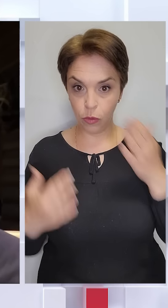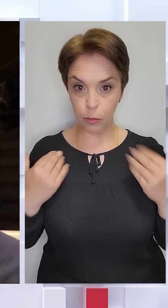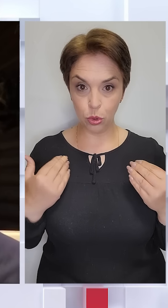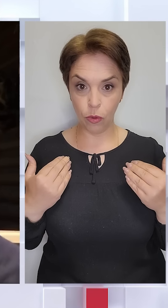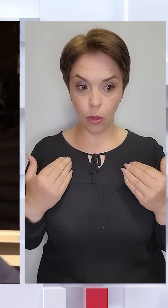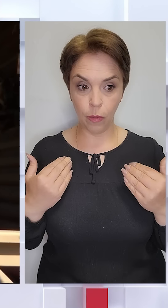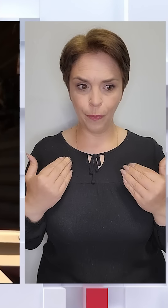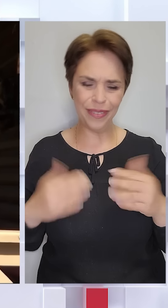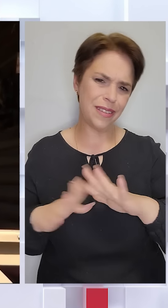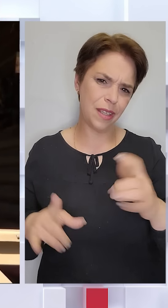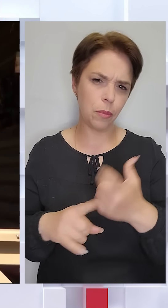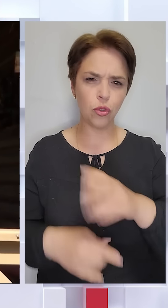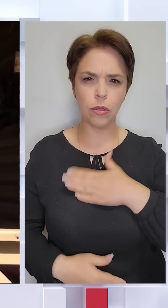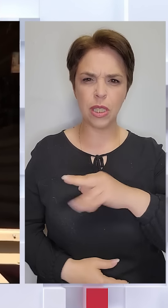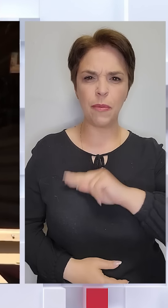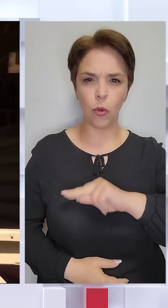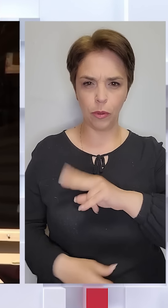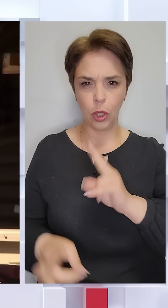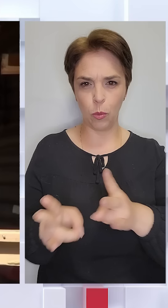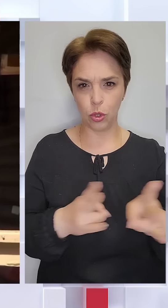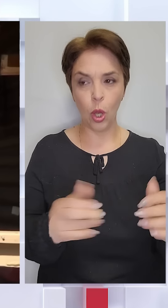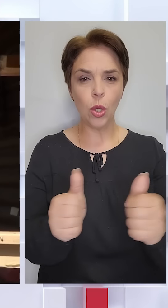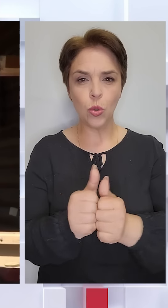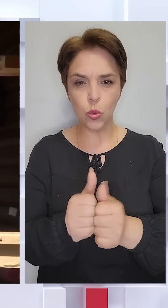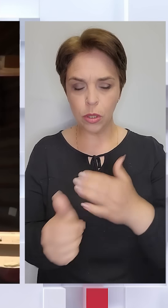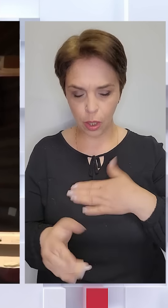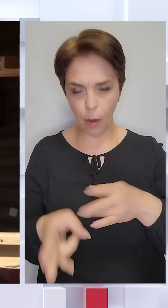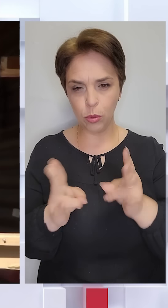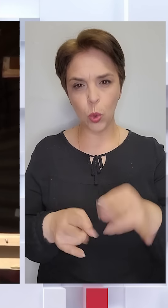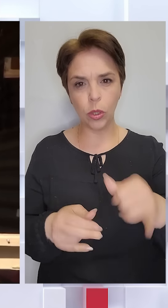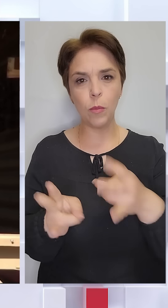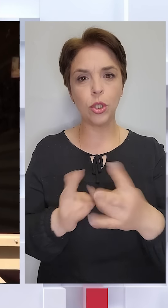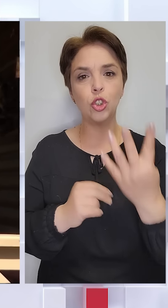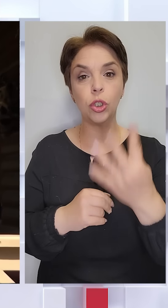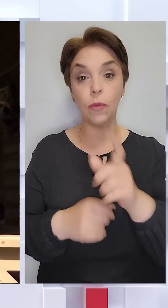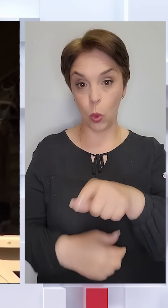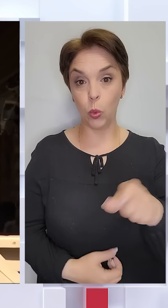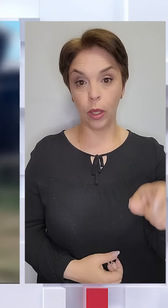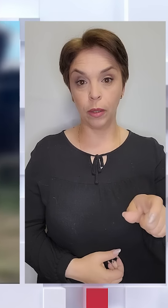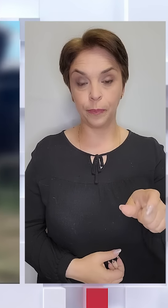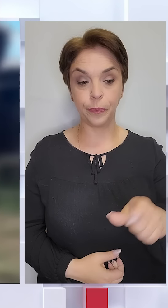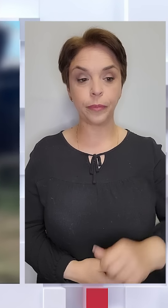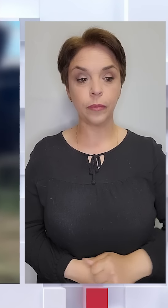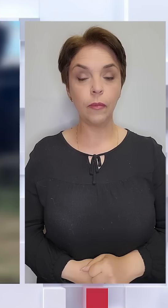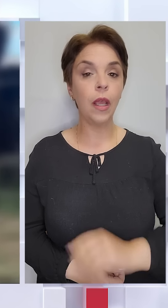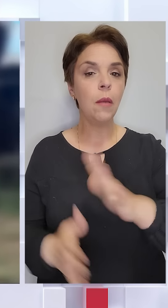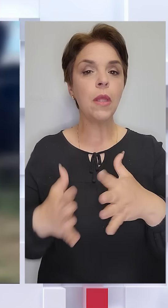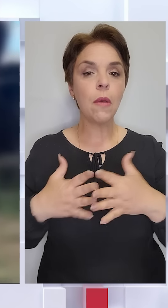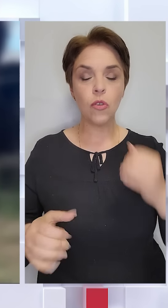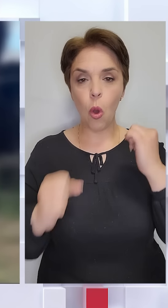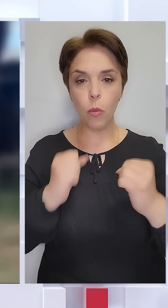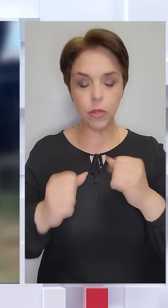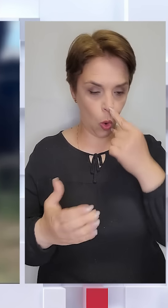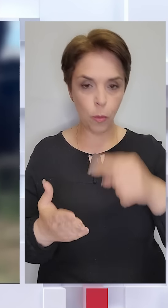Та ні, більшість співробітників постраждало. Сусідка постраждала. У неї постраждало четверо людей. Під масованим обстрілом